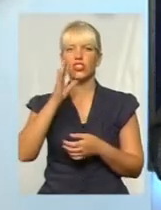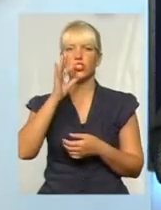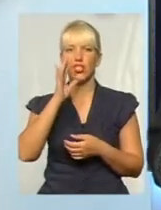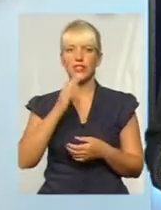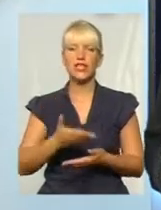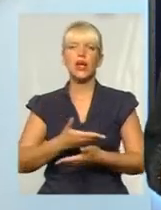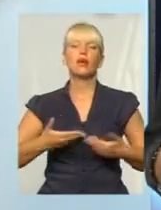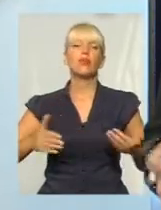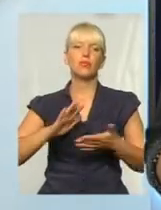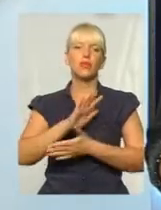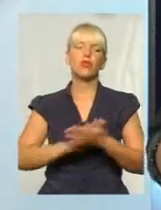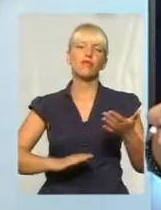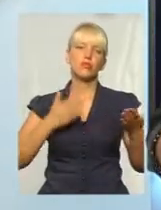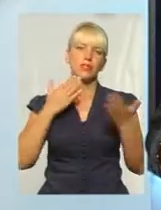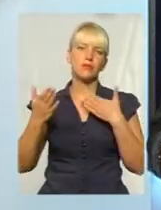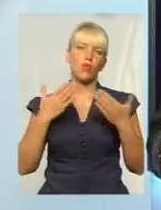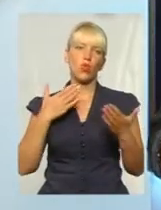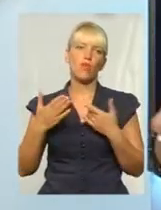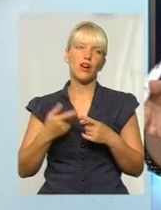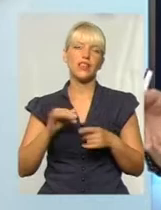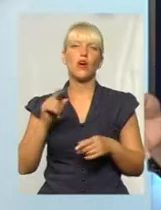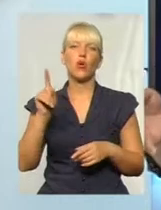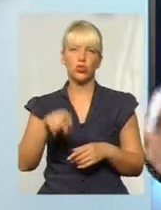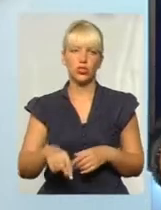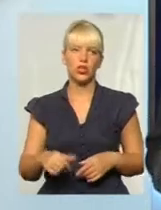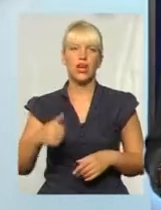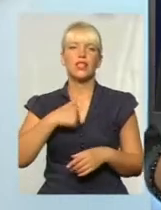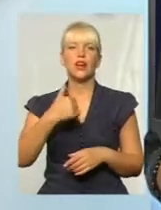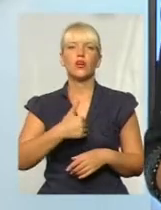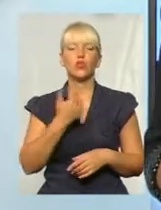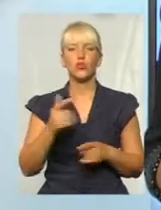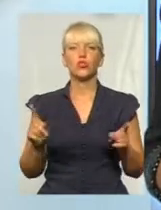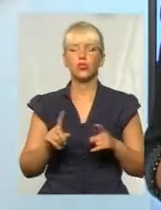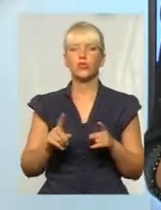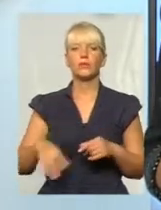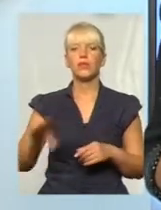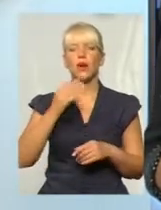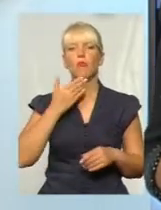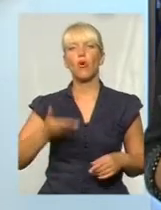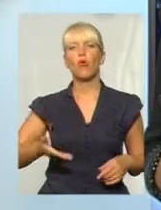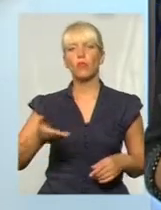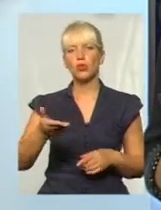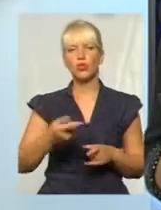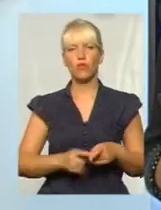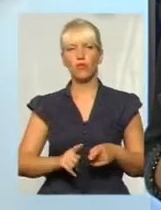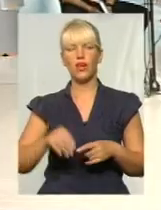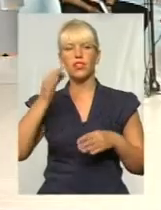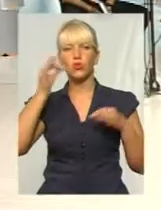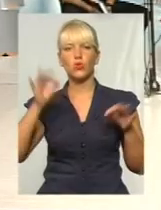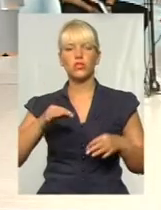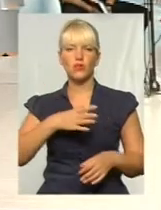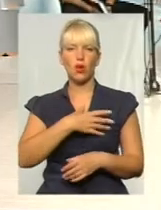Ми продовжуємо спілкування. Отож, я хочу, щоб всі прокоментували досвід Львова.